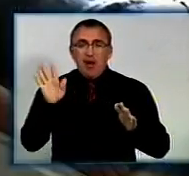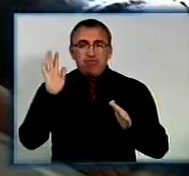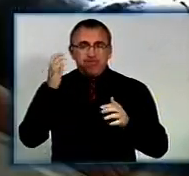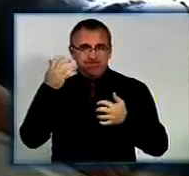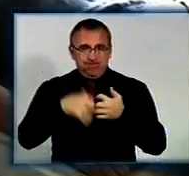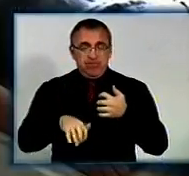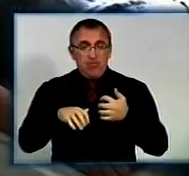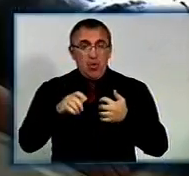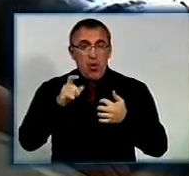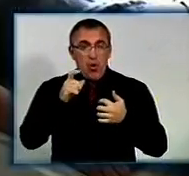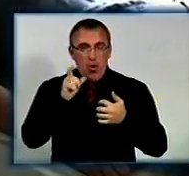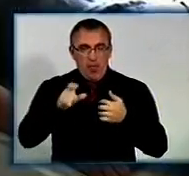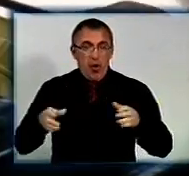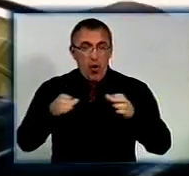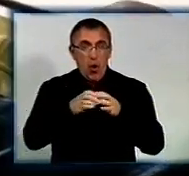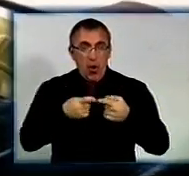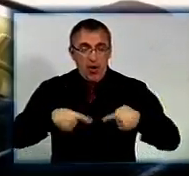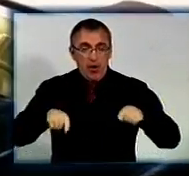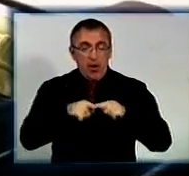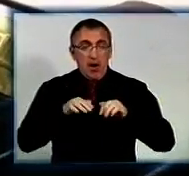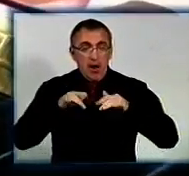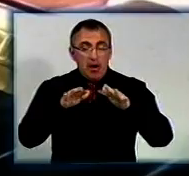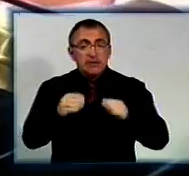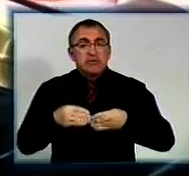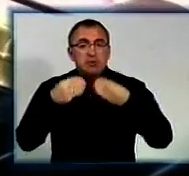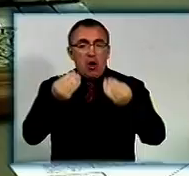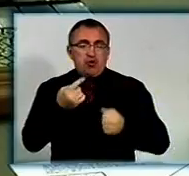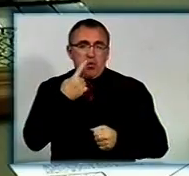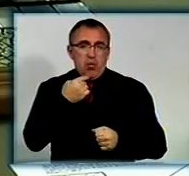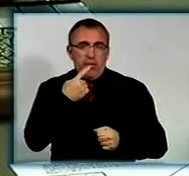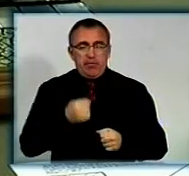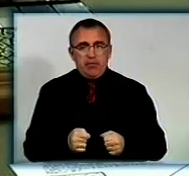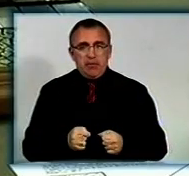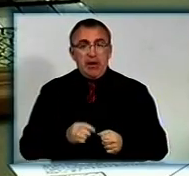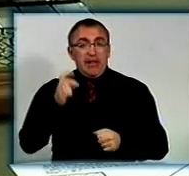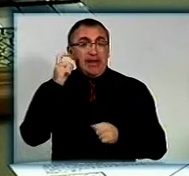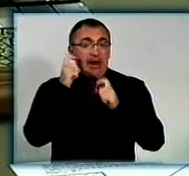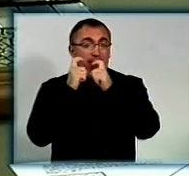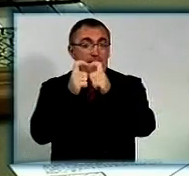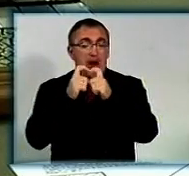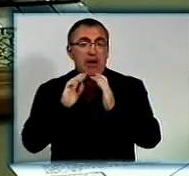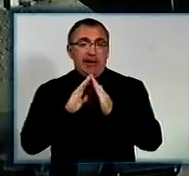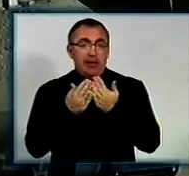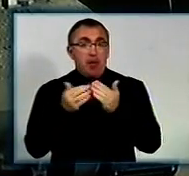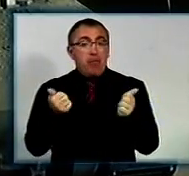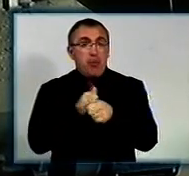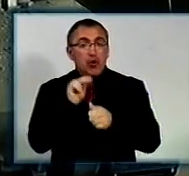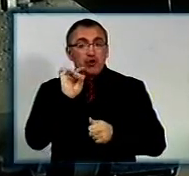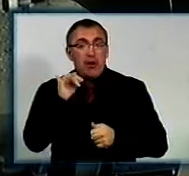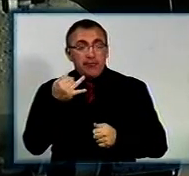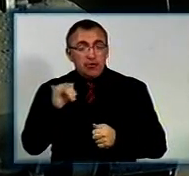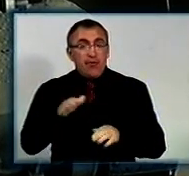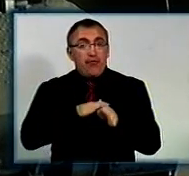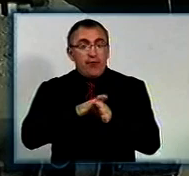Кіровограді молодіжна громадська організація розпочала акцію зі здачі крові. Трамвай у книгарні. В бібліотеці Чижевського